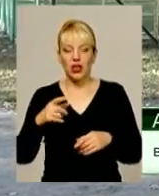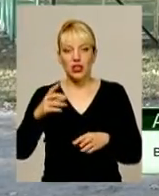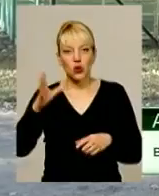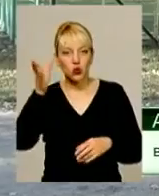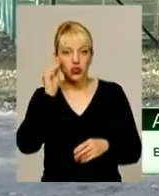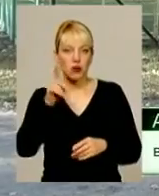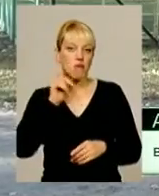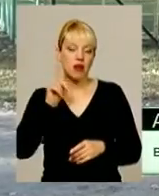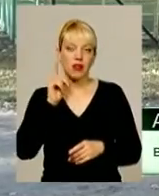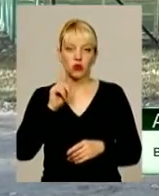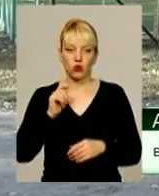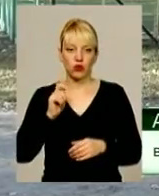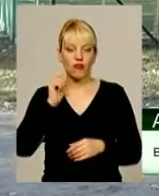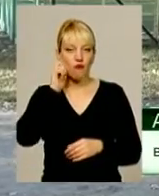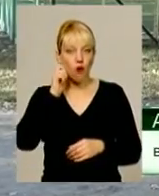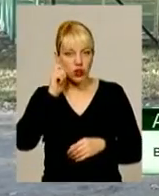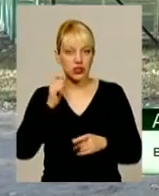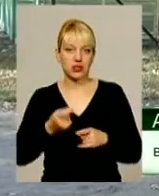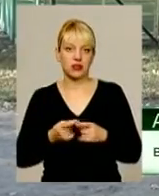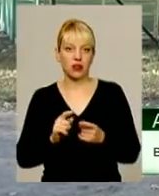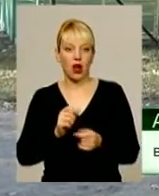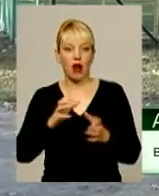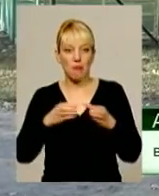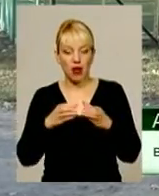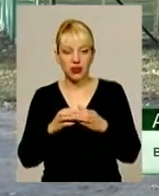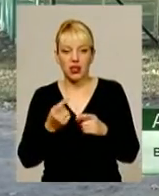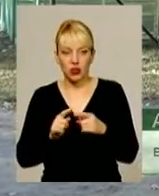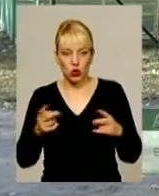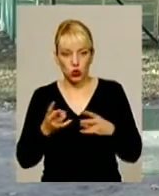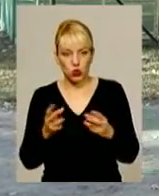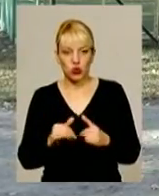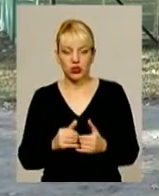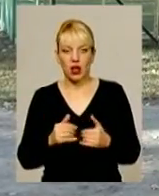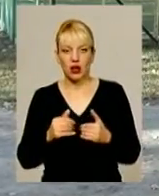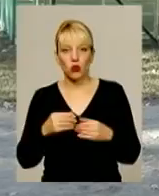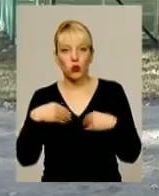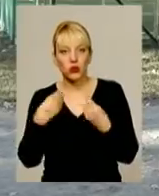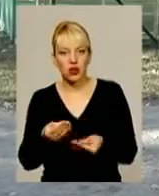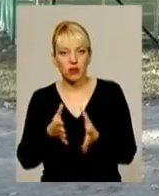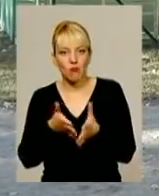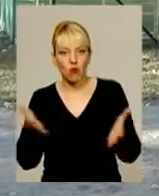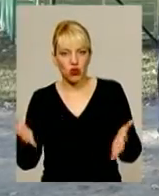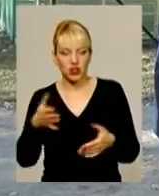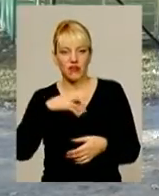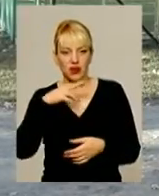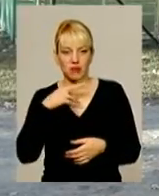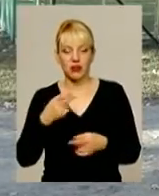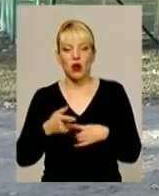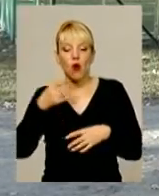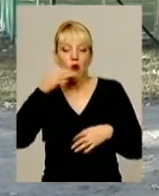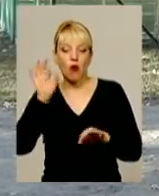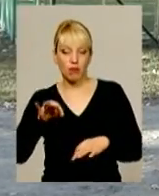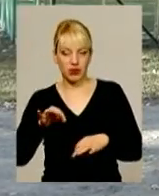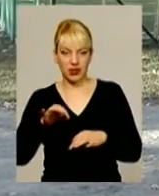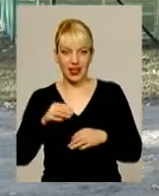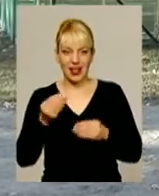віст команди, цьому треба діляти велике увагу. Якщо в нас опитні гравці, вони фізично здорові,